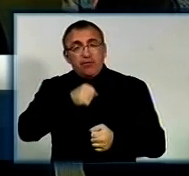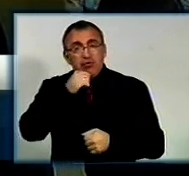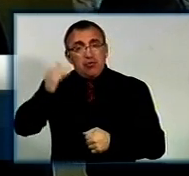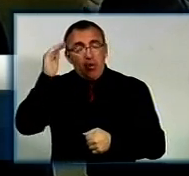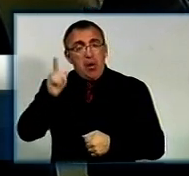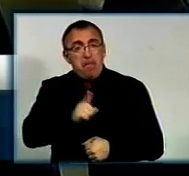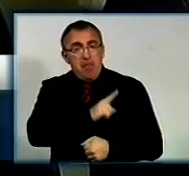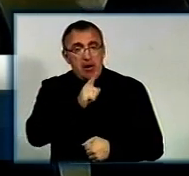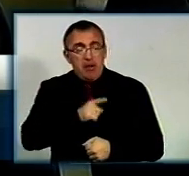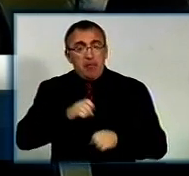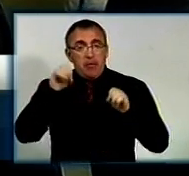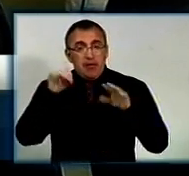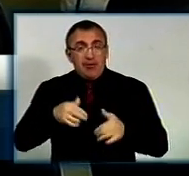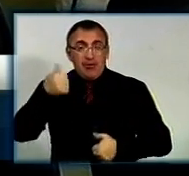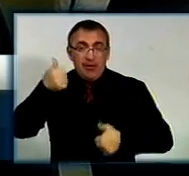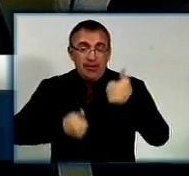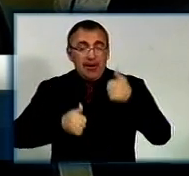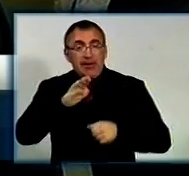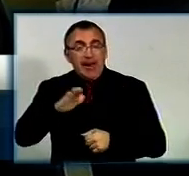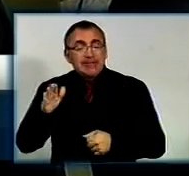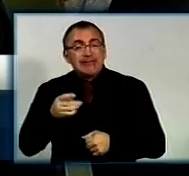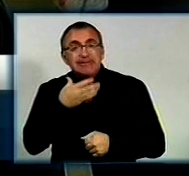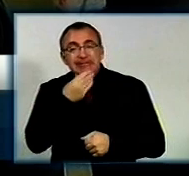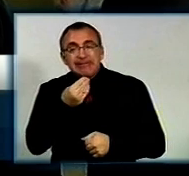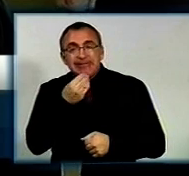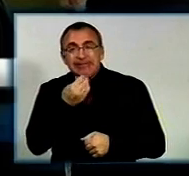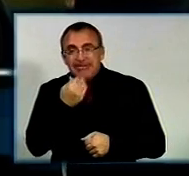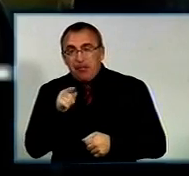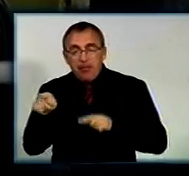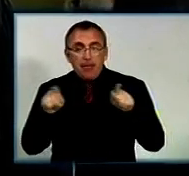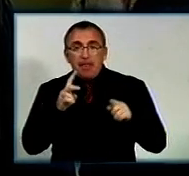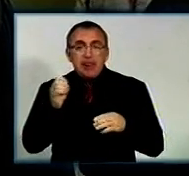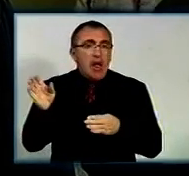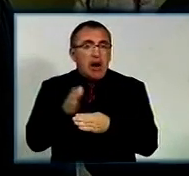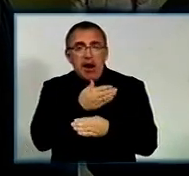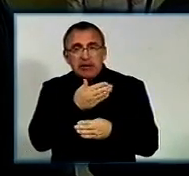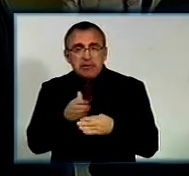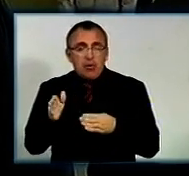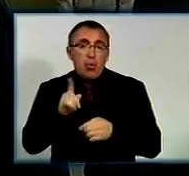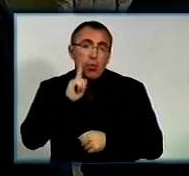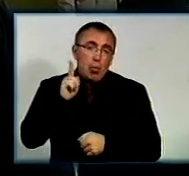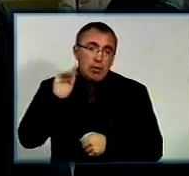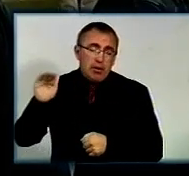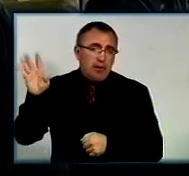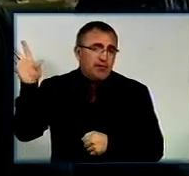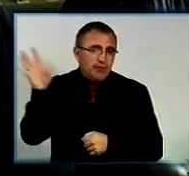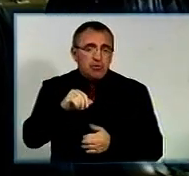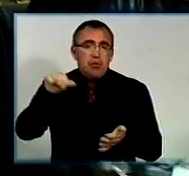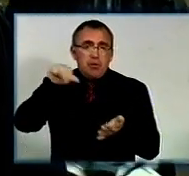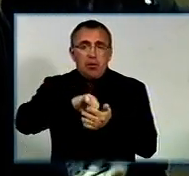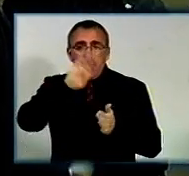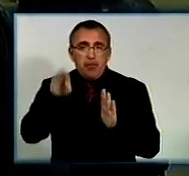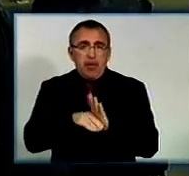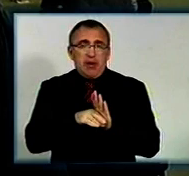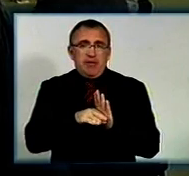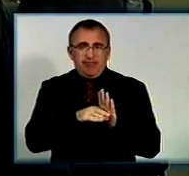мастери. Ми вирішили провести конкурс дитинських симпатій, не розділяя особливо на юніорів. Вони всі участвували під одними